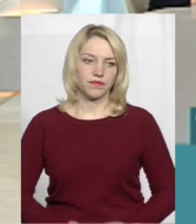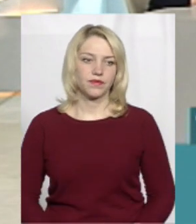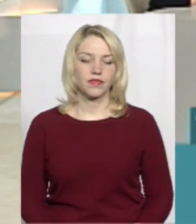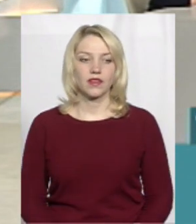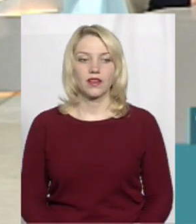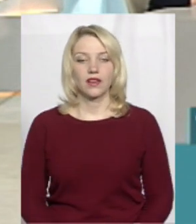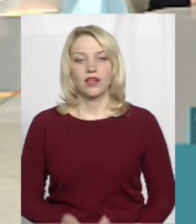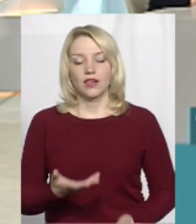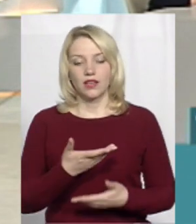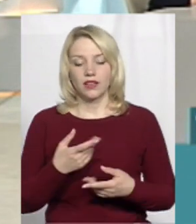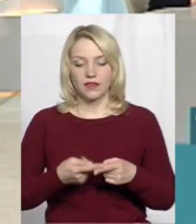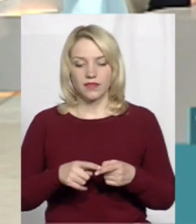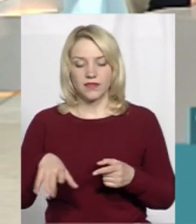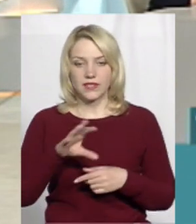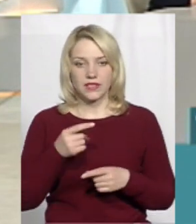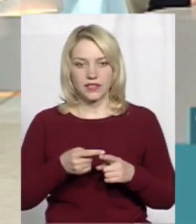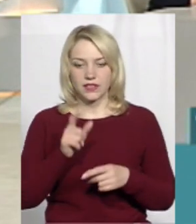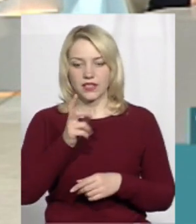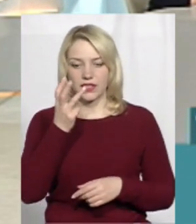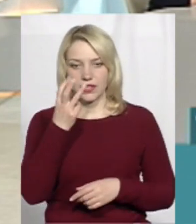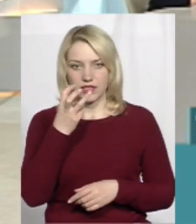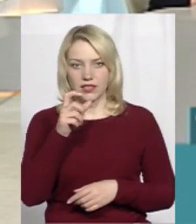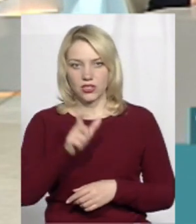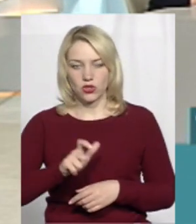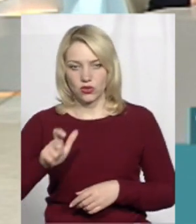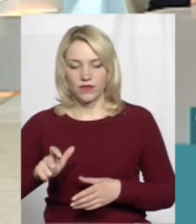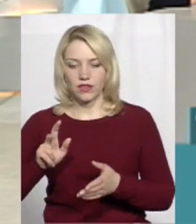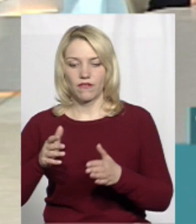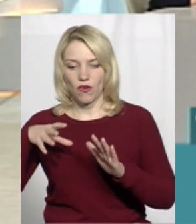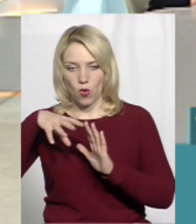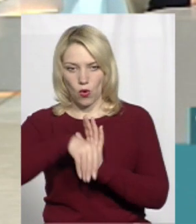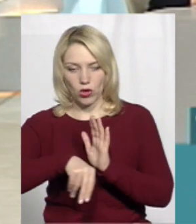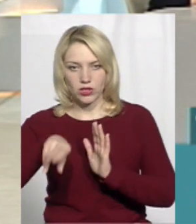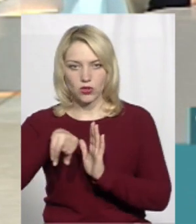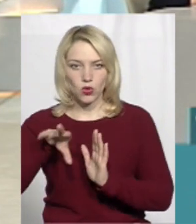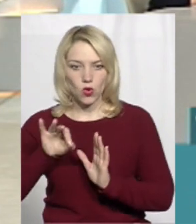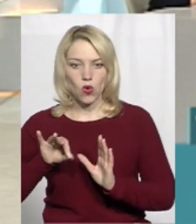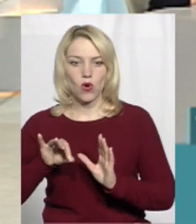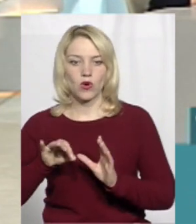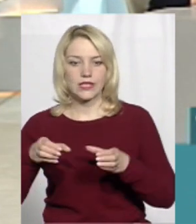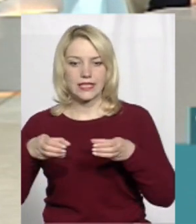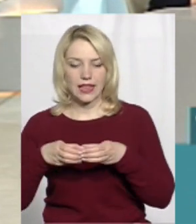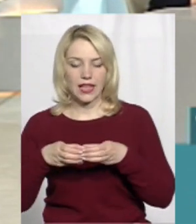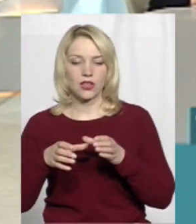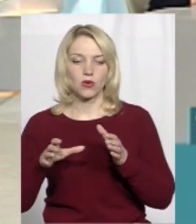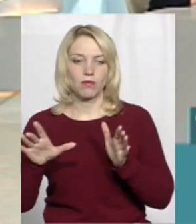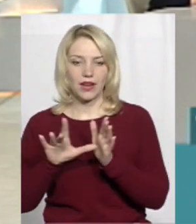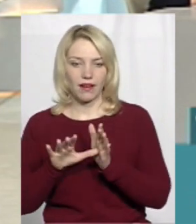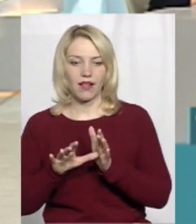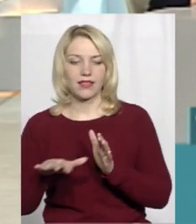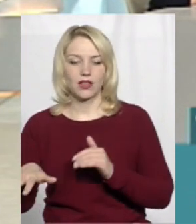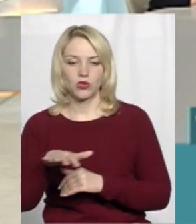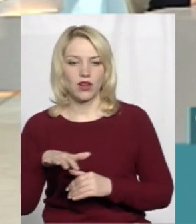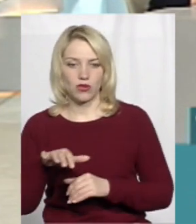вони всі, оці 300 чоловік, входять до складу бригади територіальної оборони?